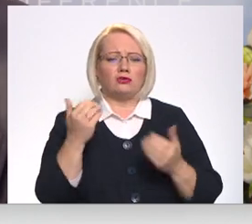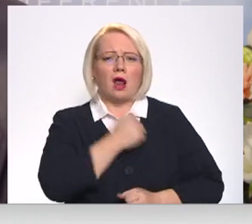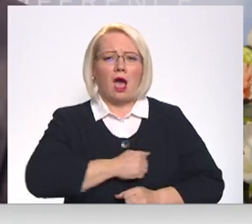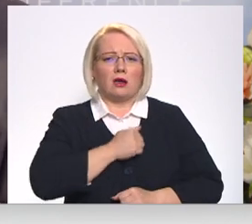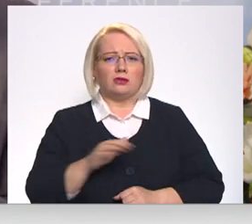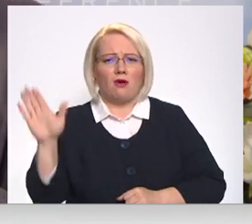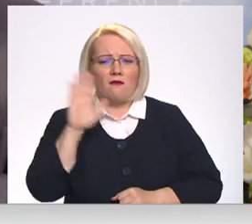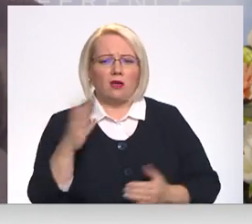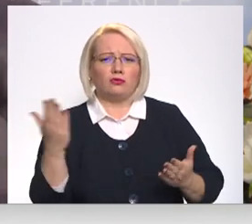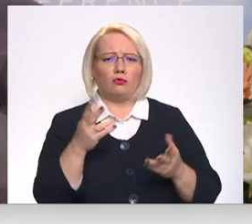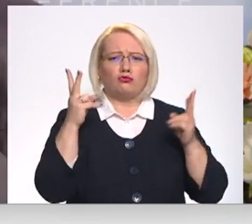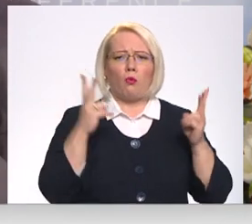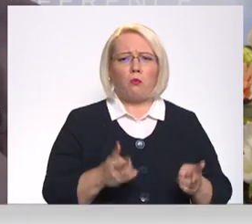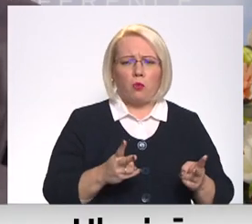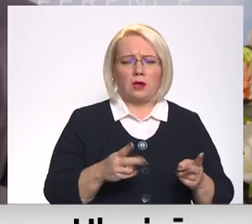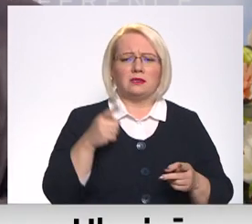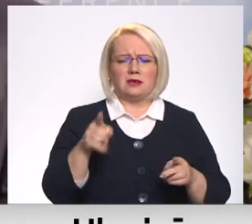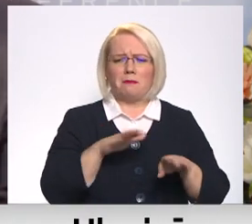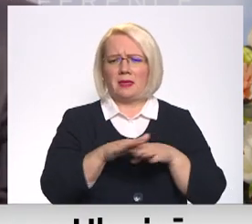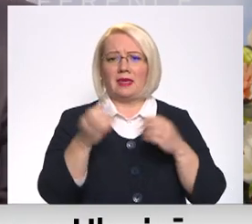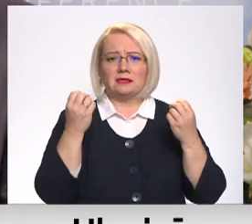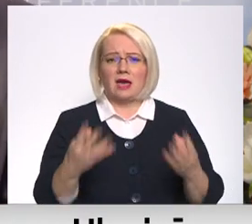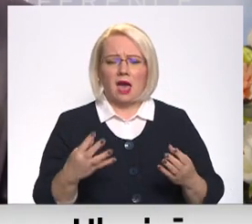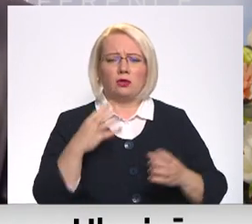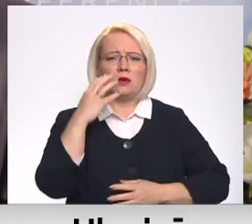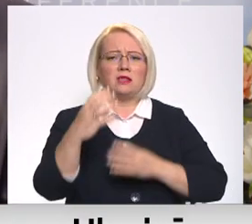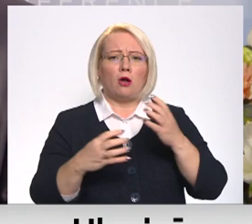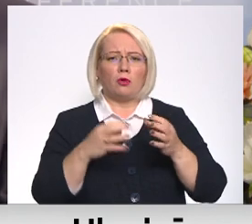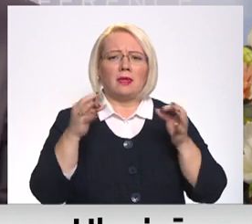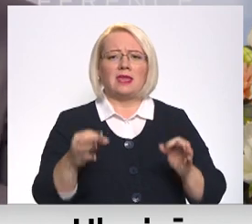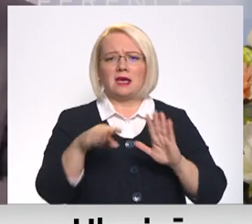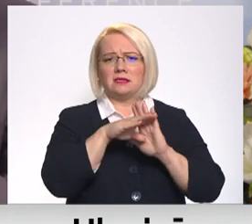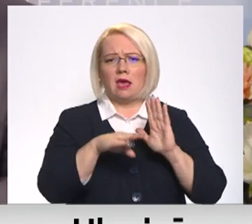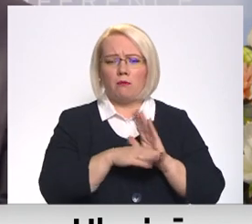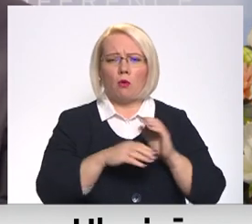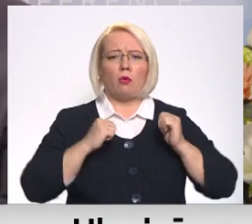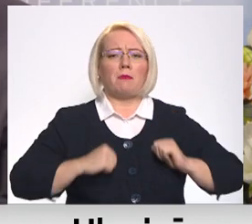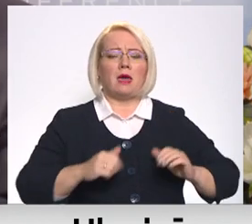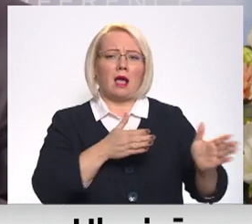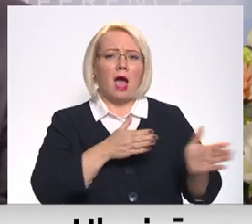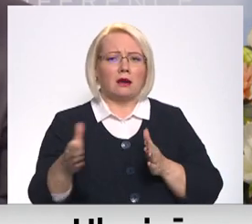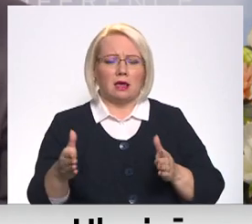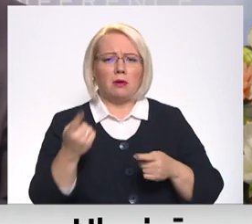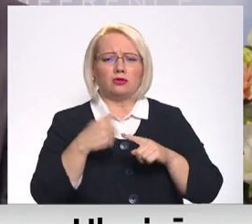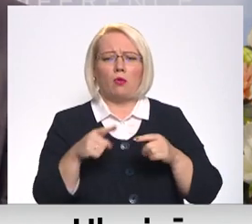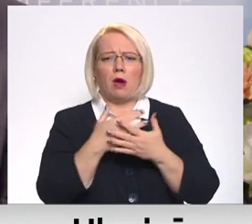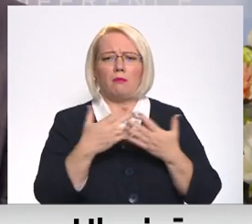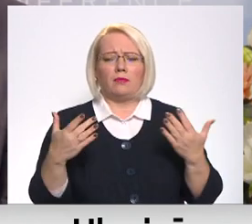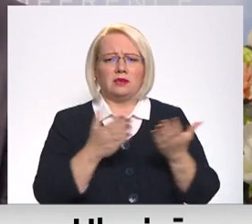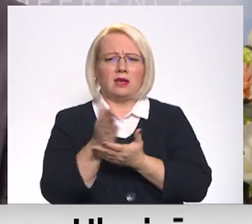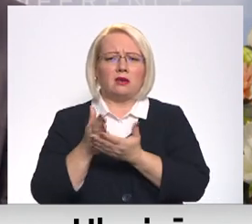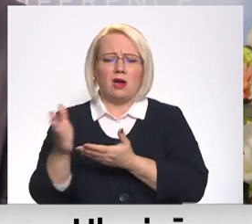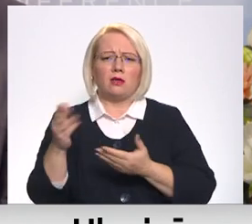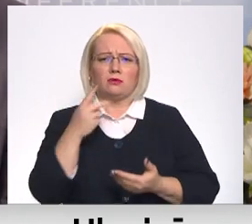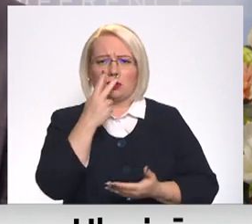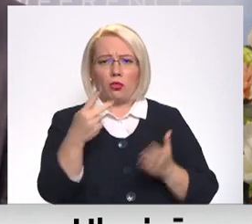kurš ir upurs. Bet tas ir pilnīgi skaidrs no startātisko tiesību un no startātiskā miera kārtības no multilaterālismu skatu punkta.